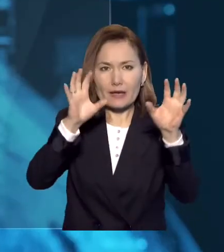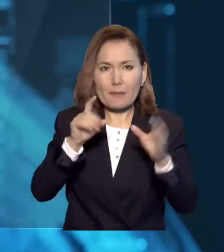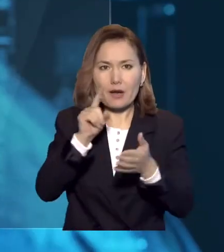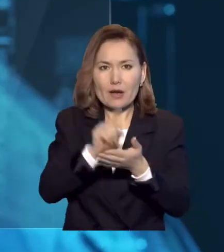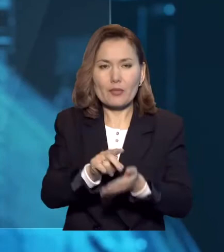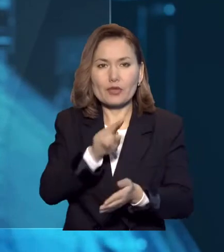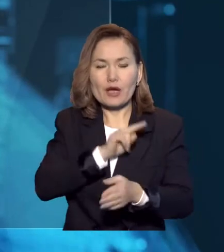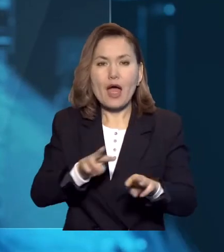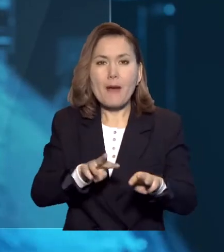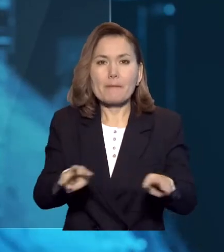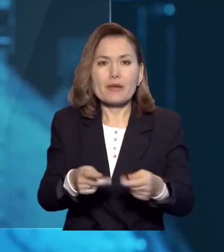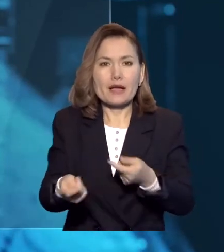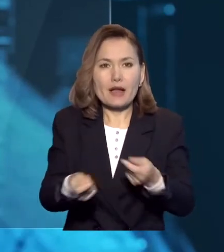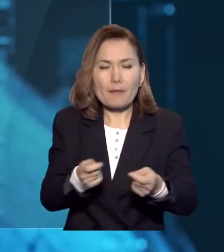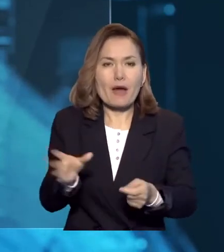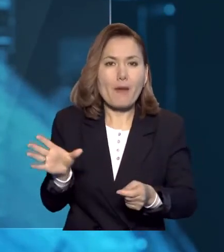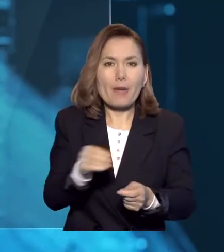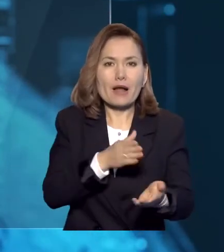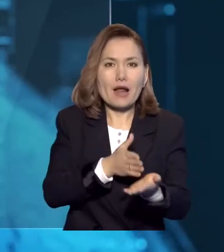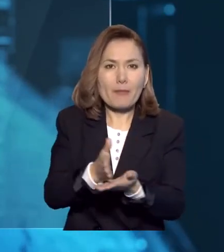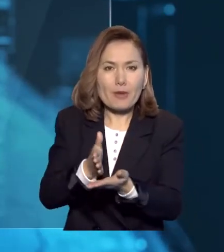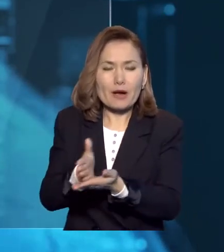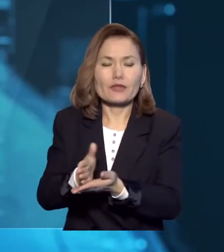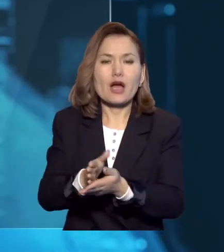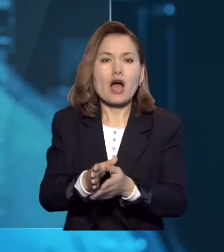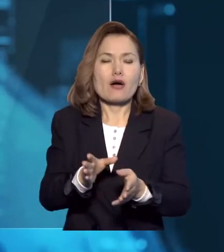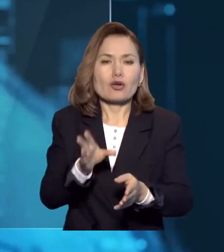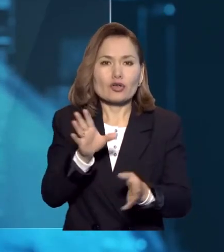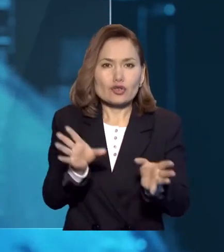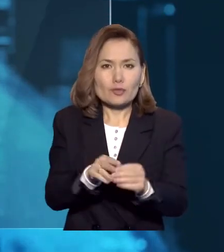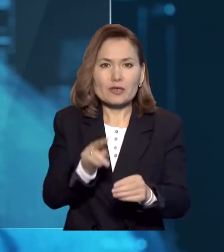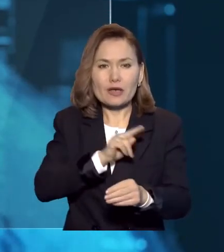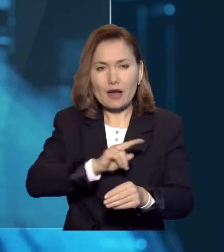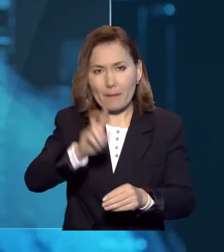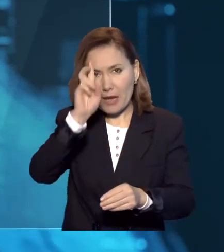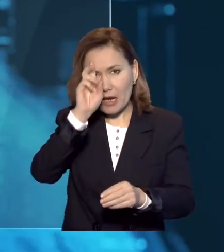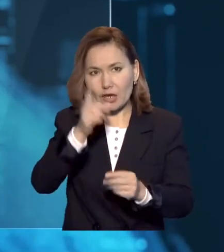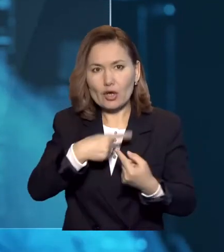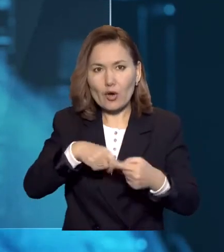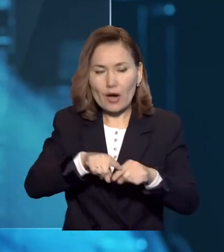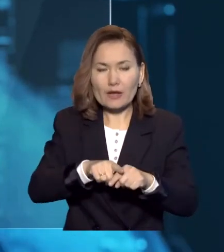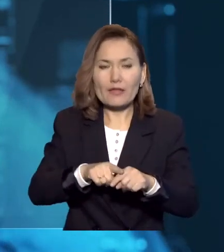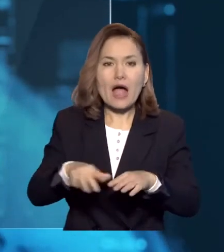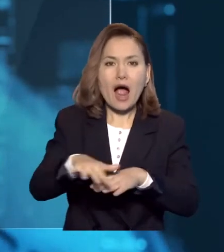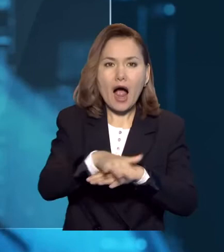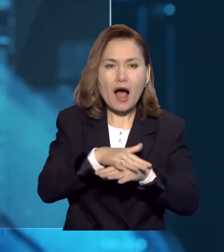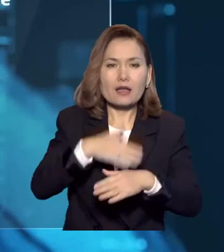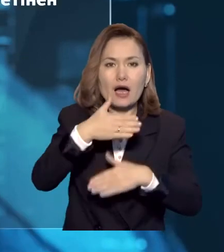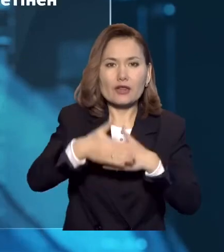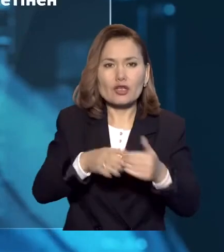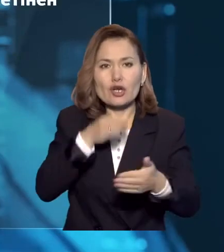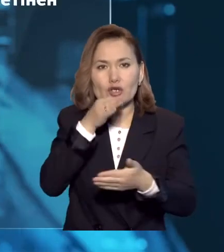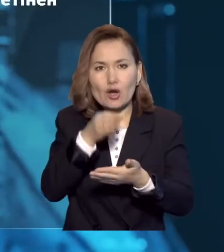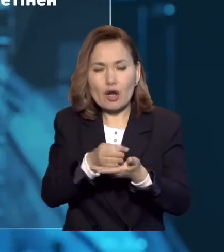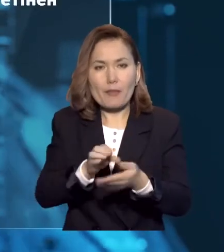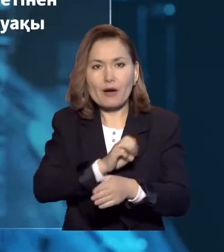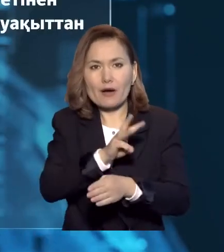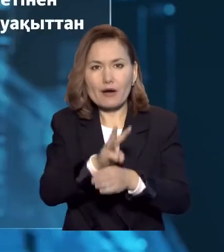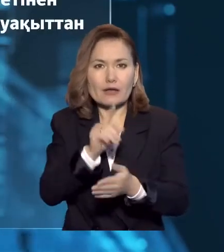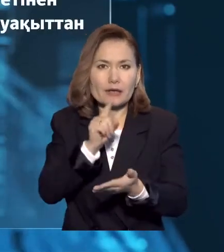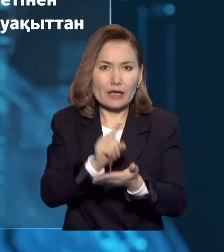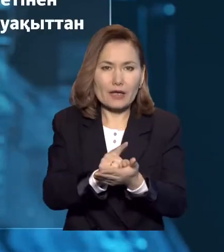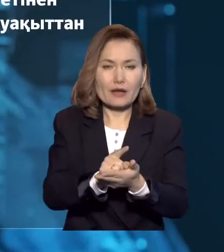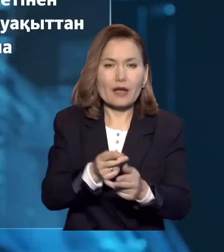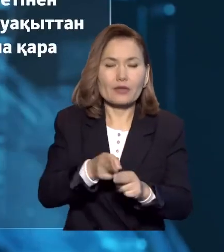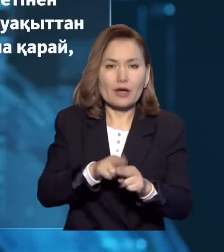мүндеттің бейліктің барлық тарымақтарының келесілген үс әрекетін, және мемлекетті ғорғындардың қалық алдындағы жауап кершілігінің қамтамасыз ету.